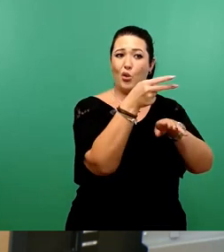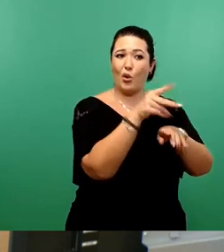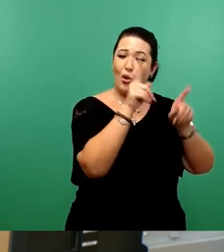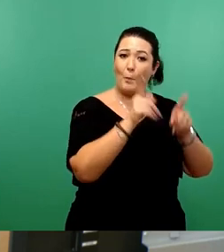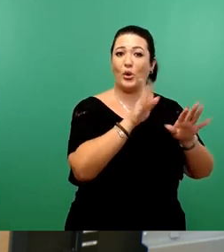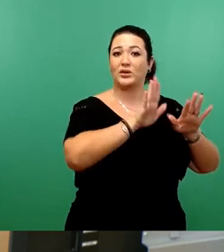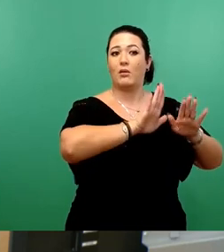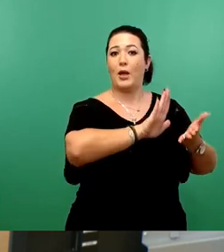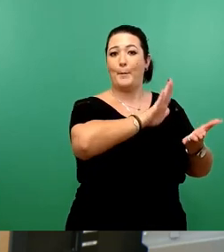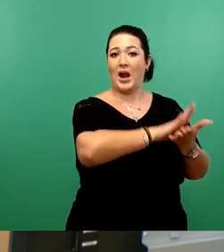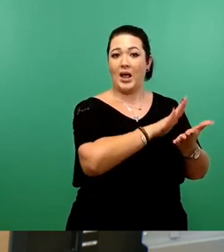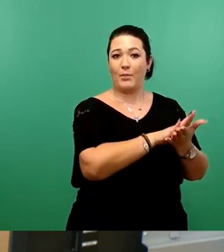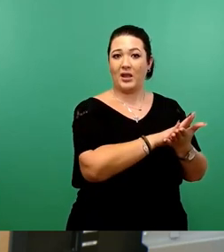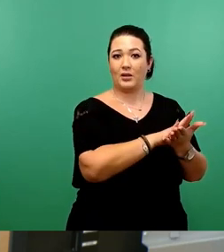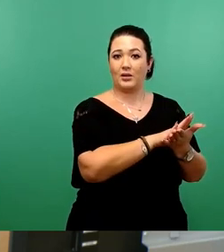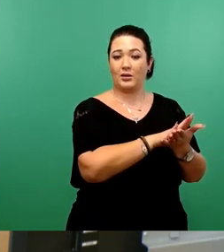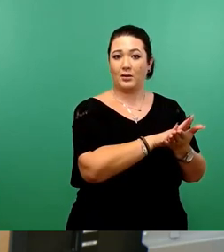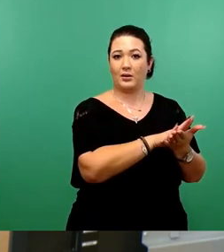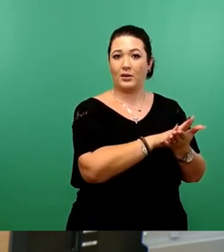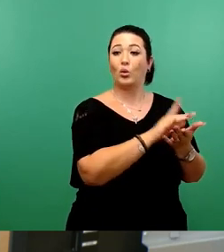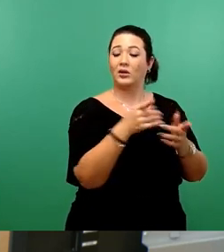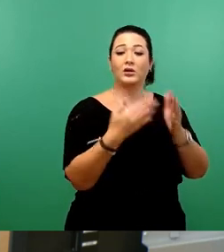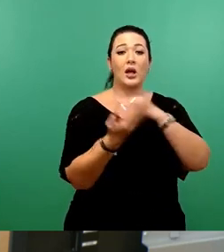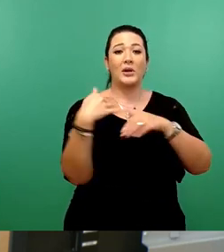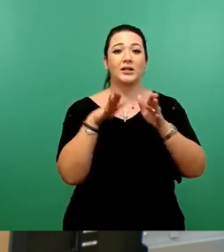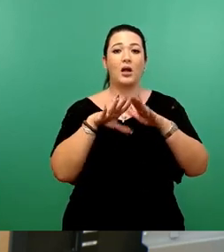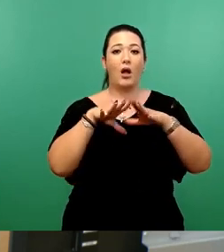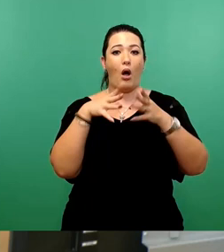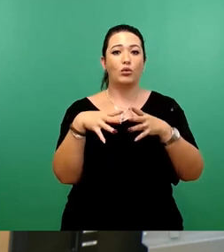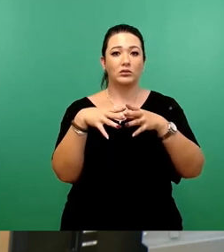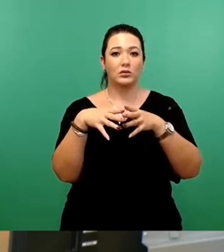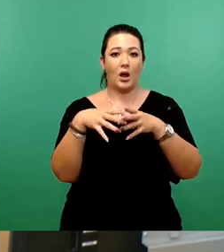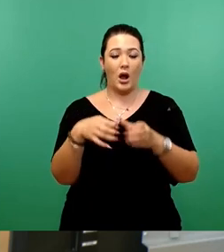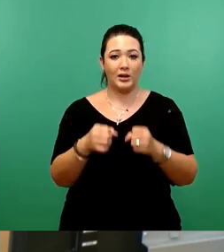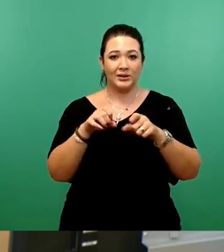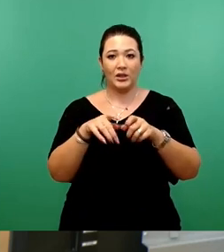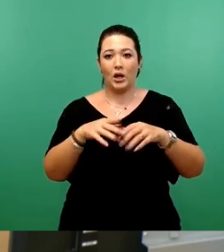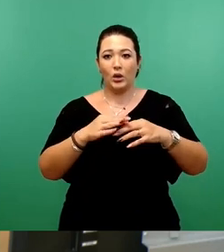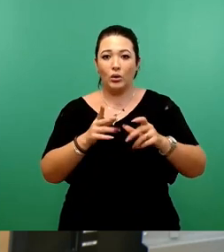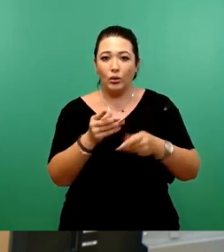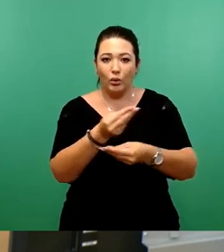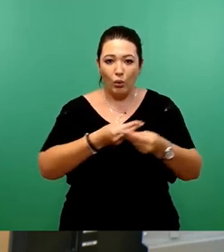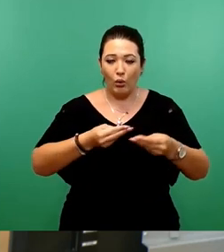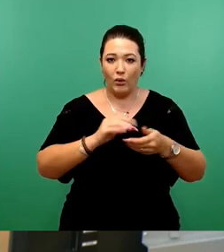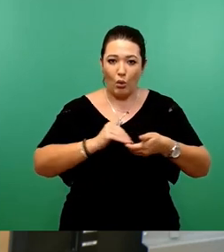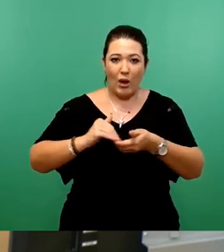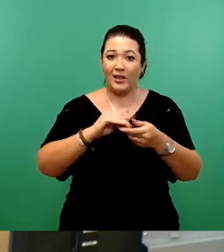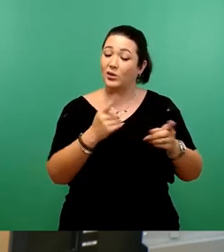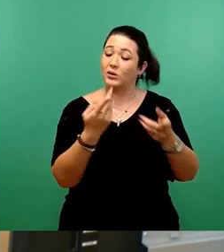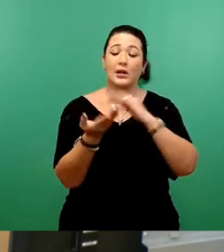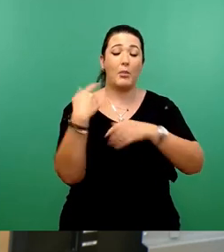Das hat die Haushaltskoalition beschlossen. Ich rede natürlich über die Parkgebühren. Das ist ein Vorschlag gewesen vom Oberbürgermeister.